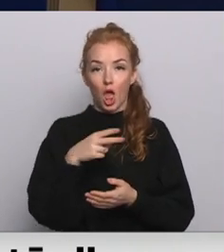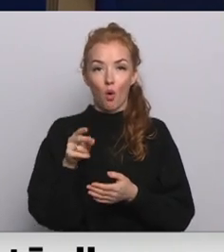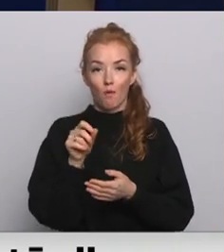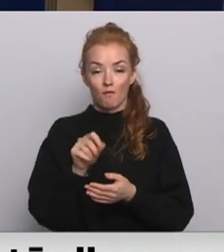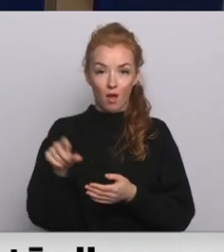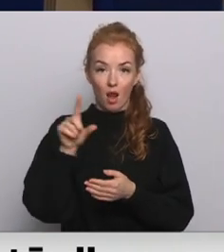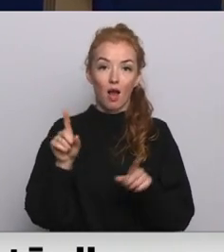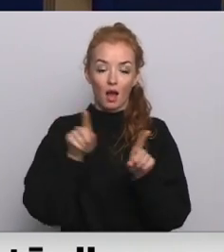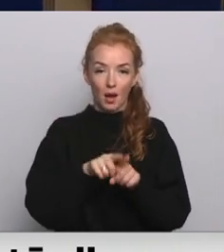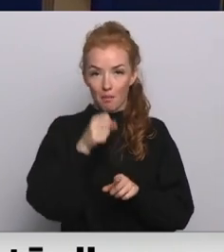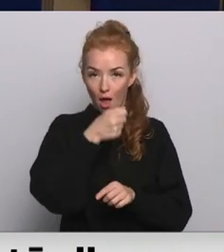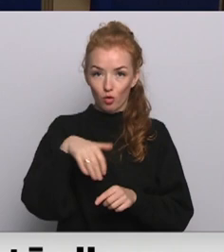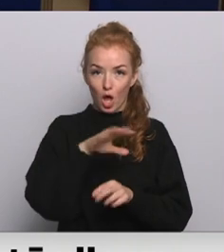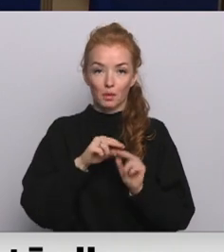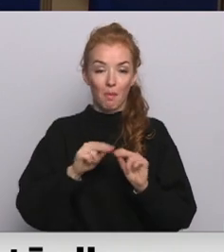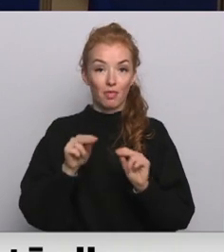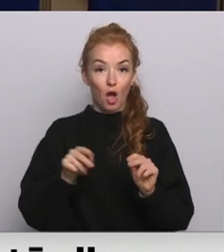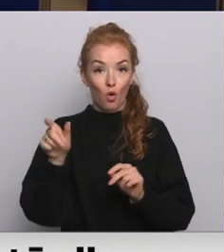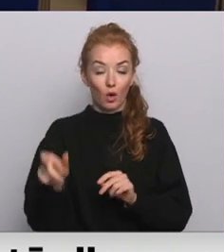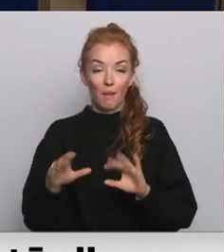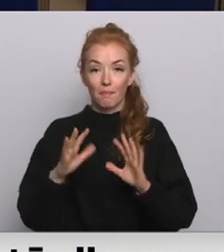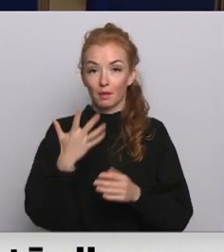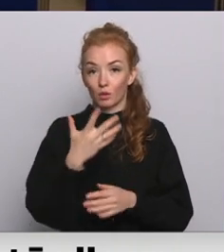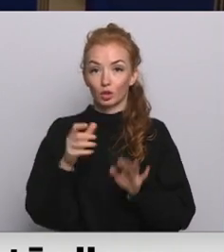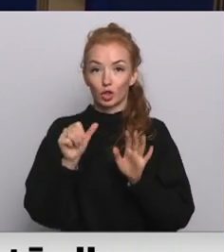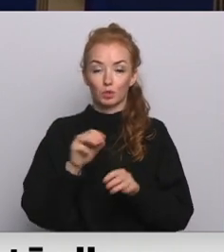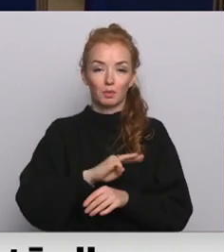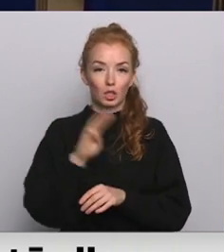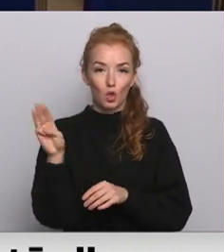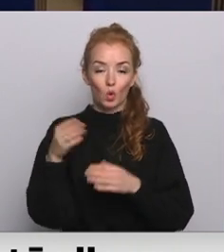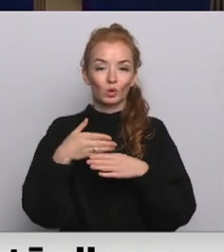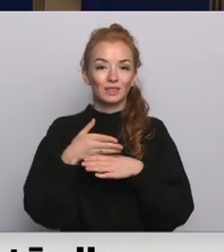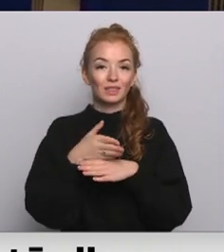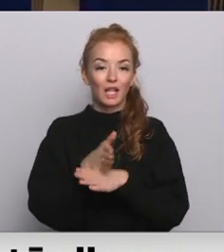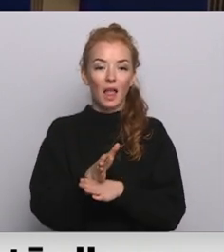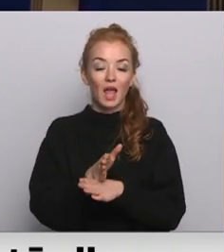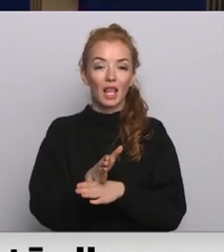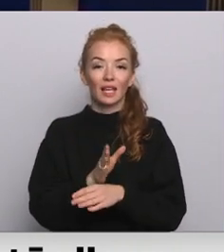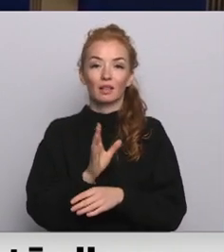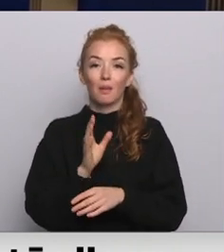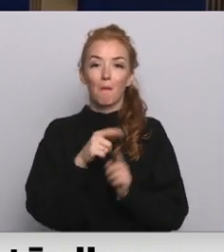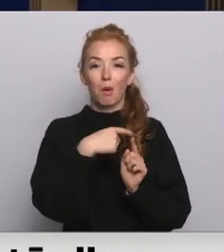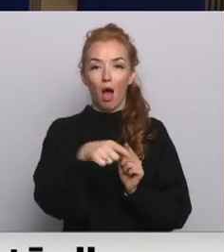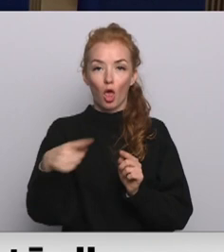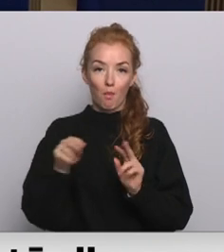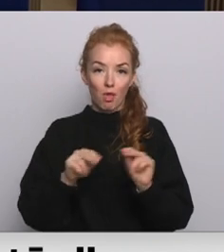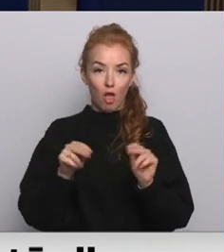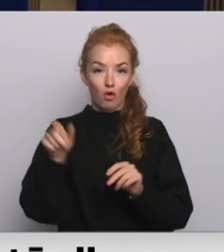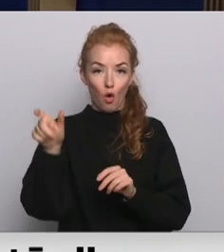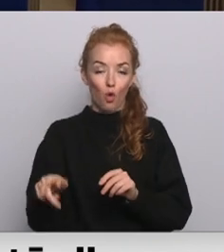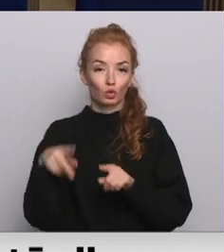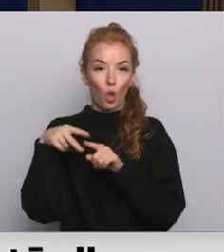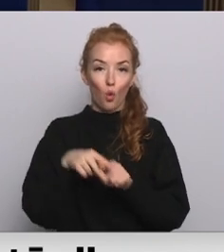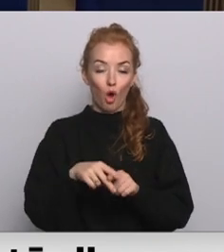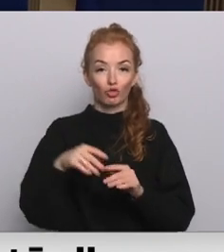varētu celt arī bērndārs pedagogiem, bet 56 miljonus eiro sadalīt visu citu pedagogu, slodžu